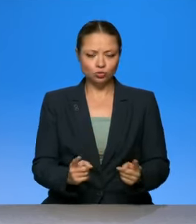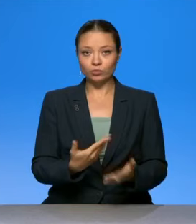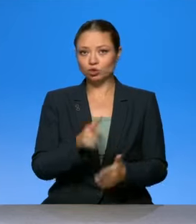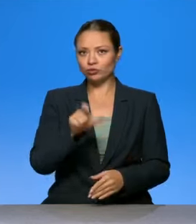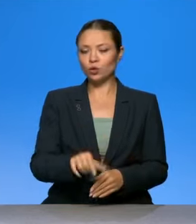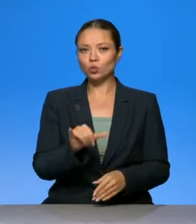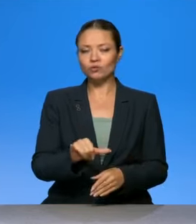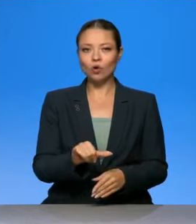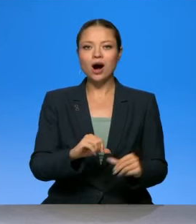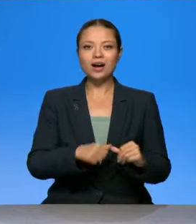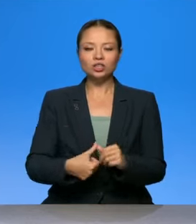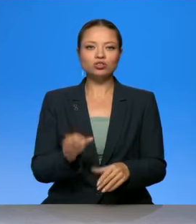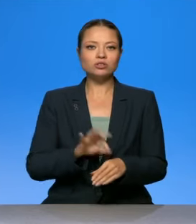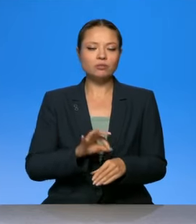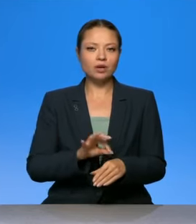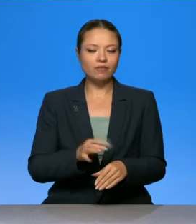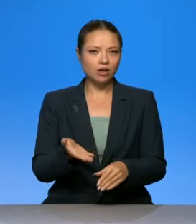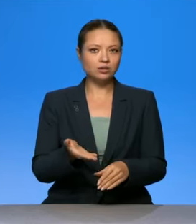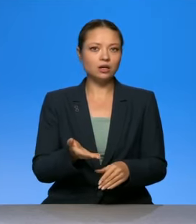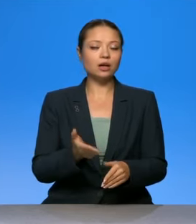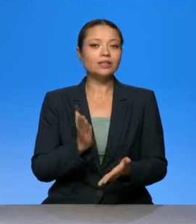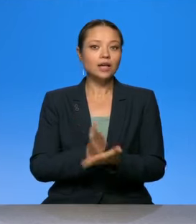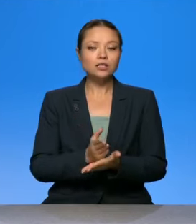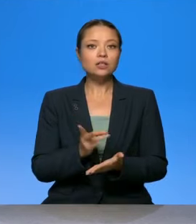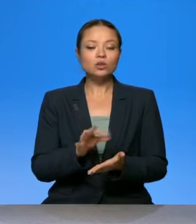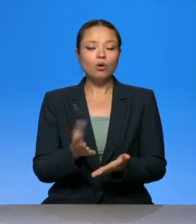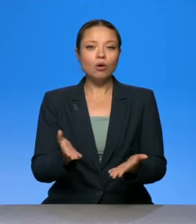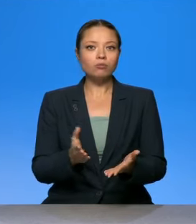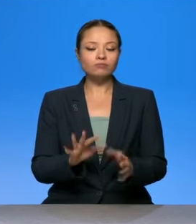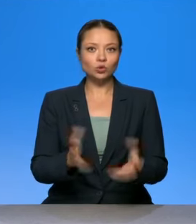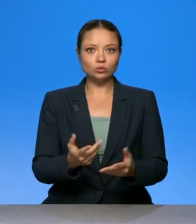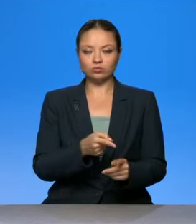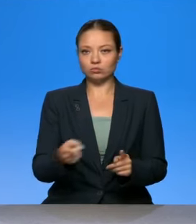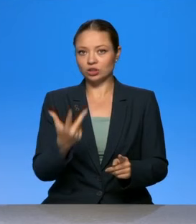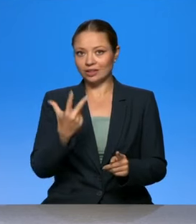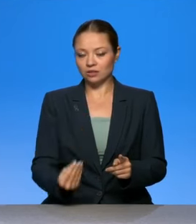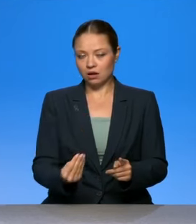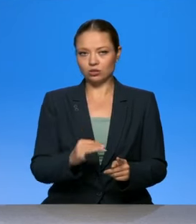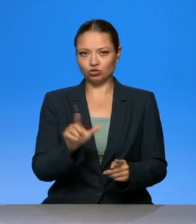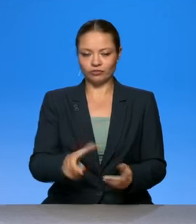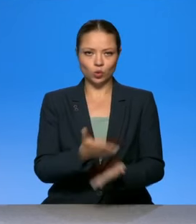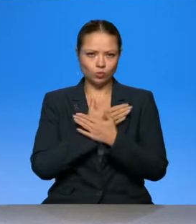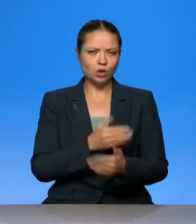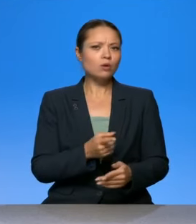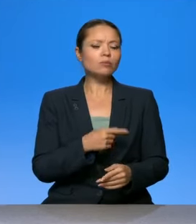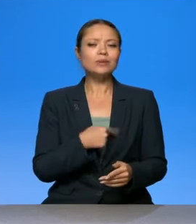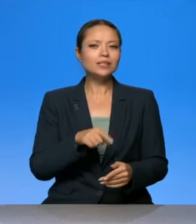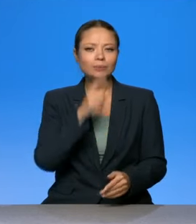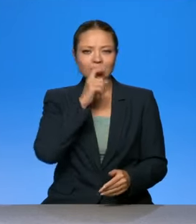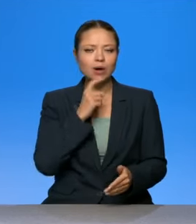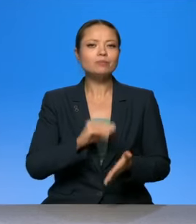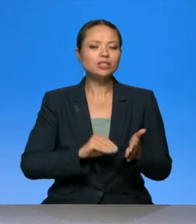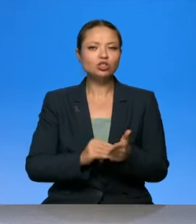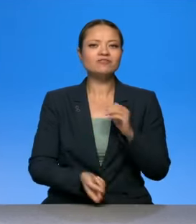за три дня его нет. Потому что мы не знали тот патогенез болезни. Что вызывает именно конкретный вот этот вирус? И на сегодняшний день могу